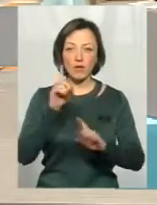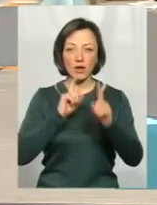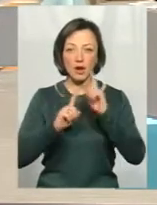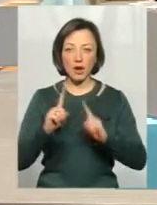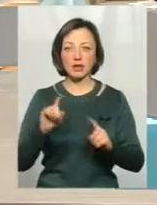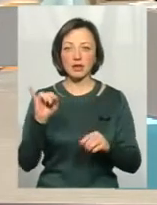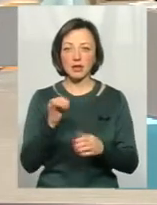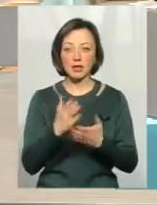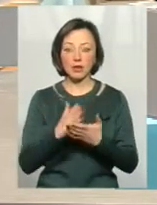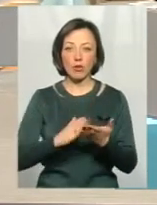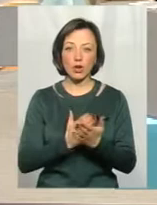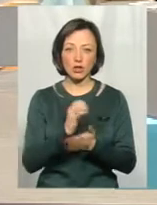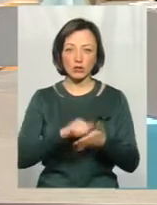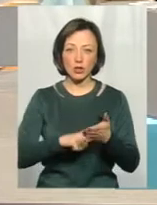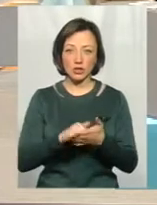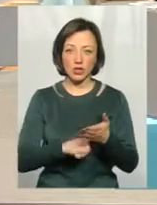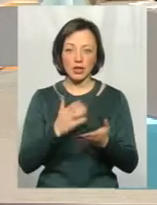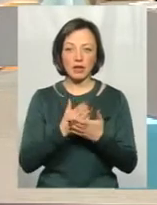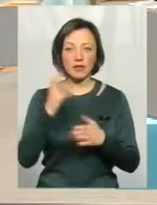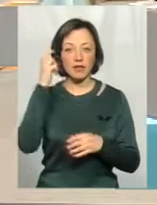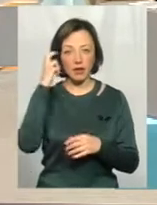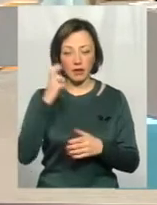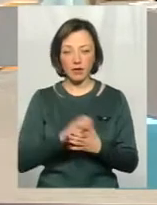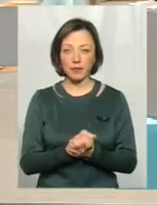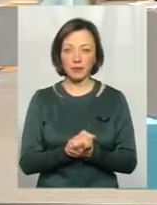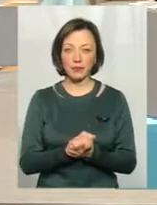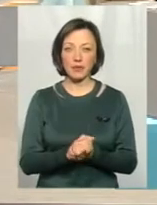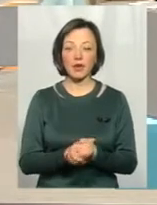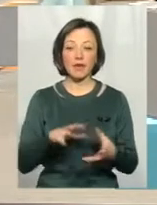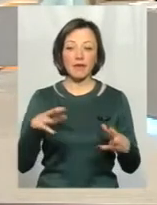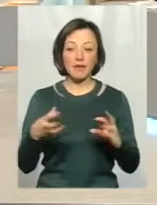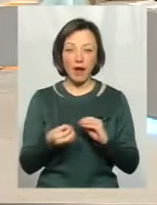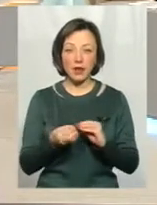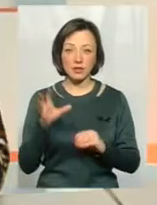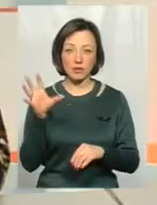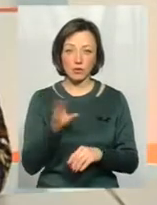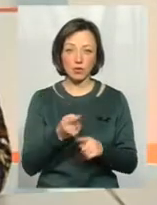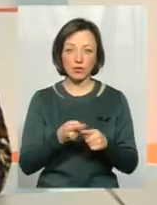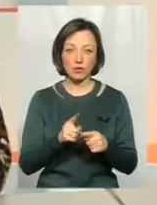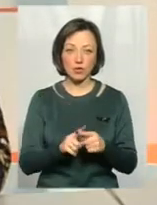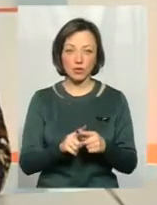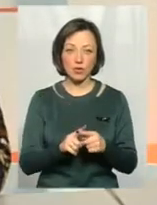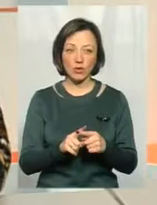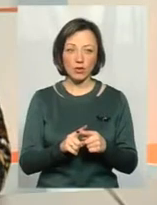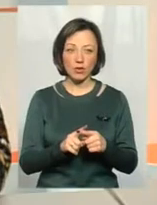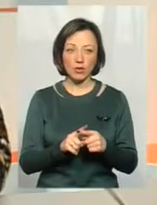є на це політичні причини, вони є в Києві. Наслідки цього всього і пожежу, мають гасати, дійсно ті, хто